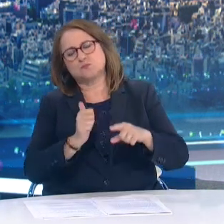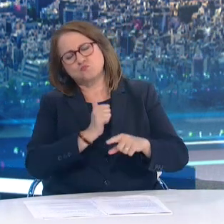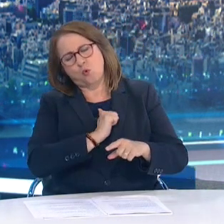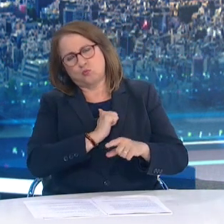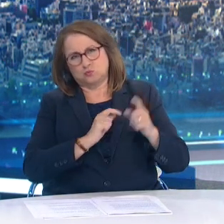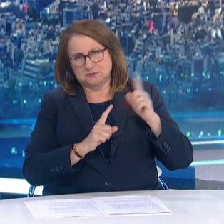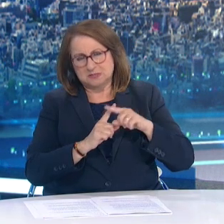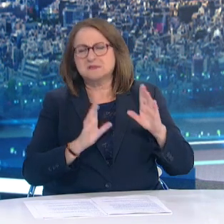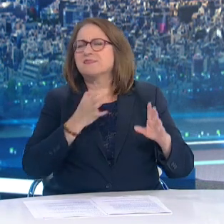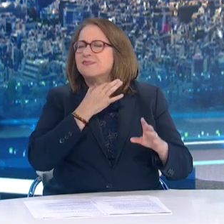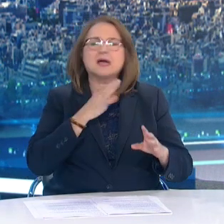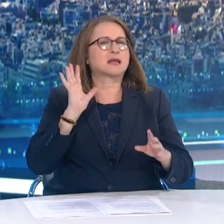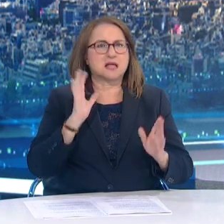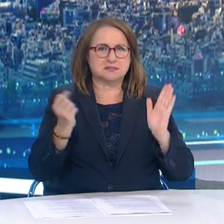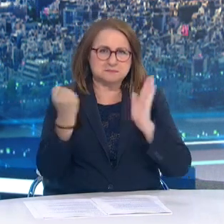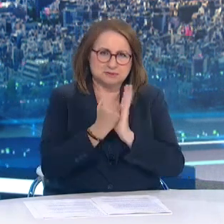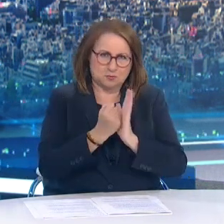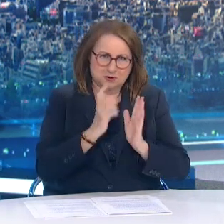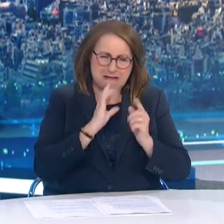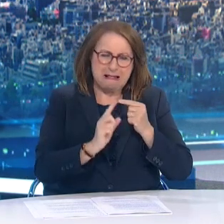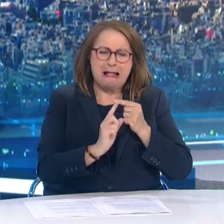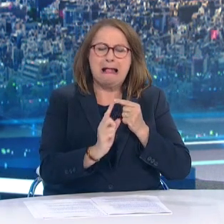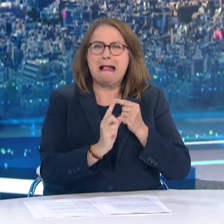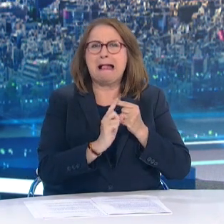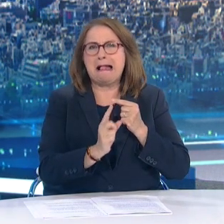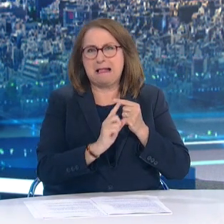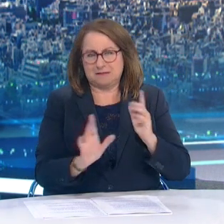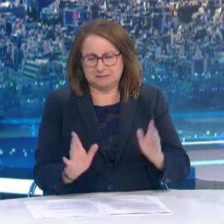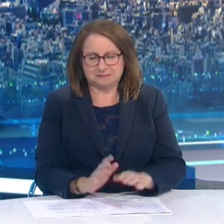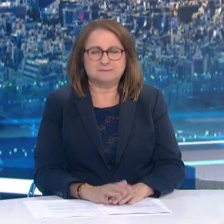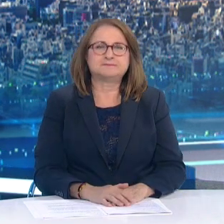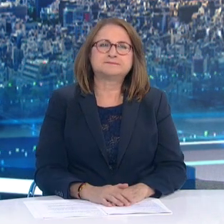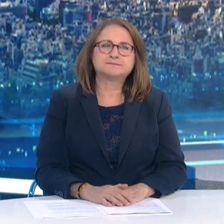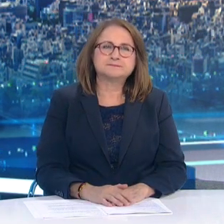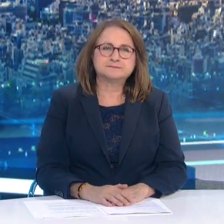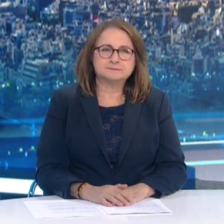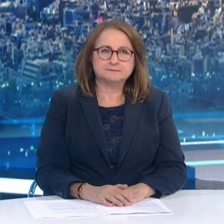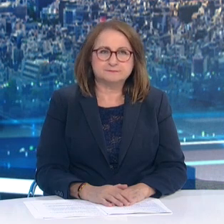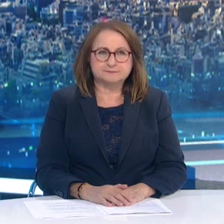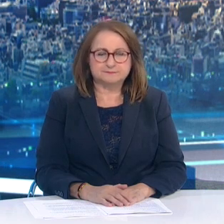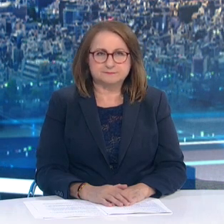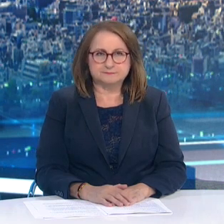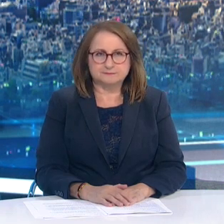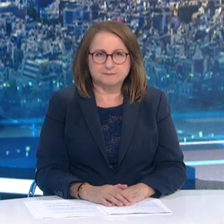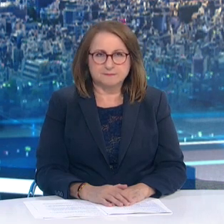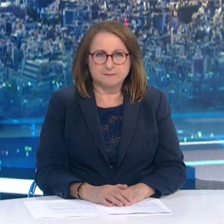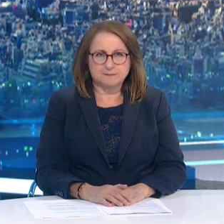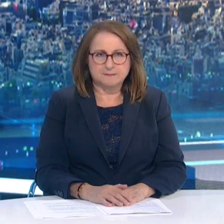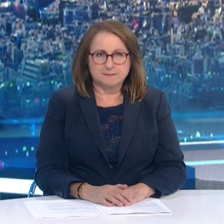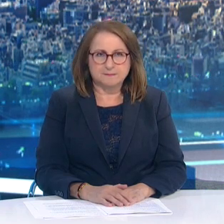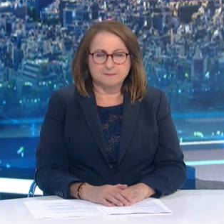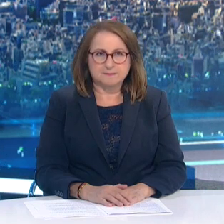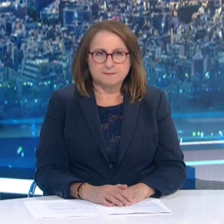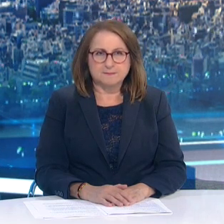ελέγχου self-test θα μετακινούνται αν πρόκειται για εργαζομένους όπως ήδη ισχύει και με τη διενέργεια αυτοδιαγνωστικού ελέγχου self-test πριν τη μετακίνηση και για τους